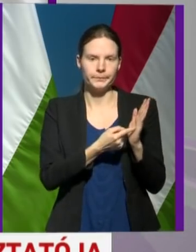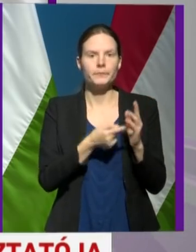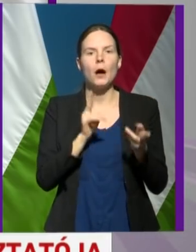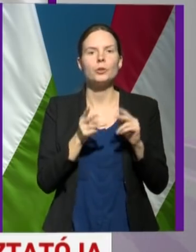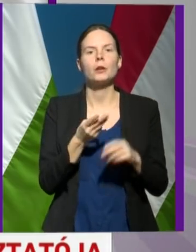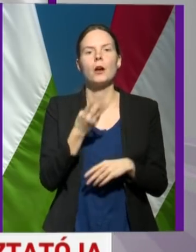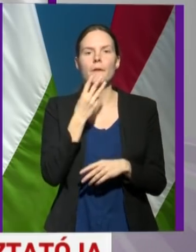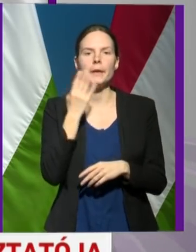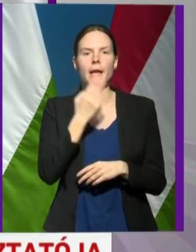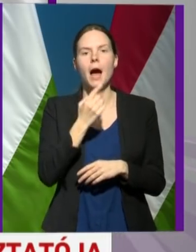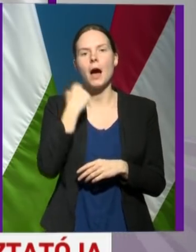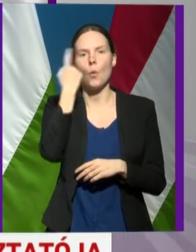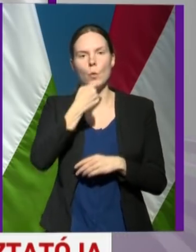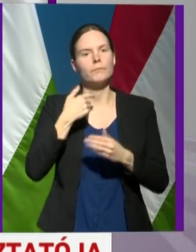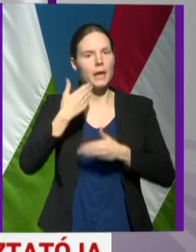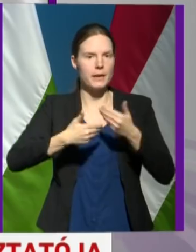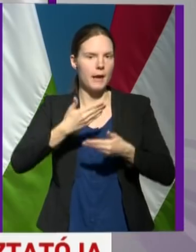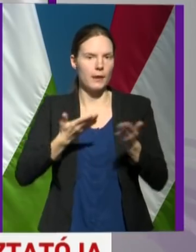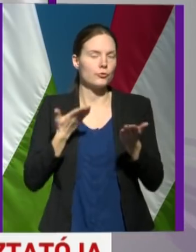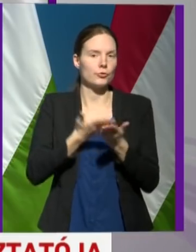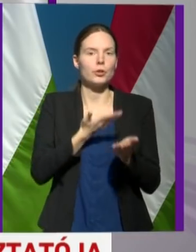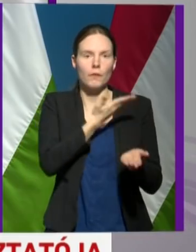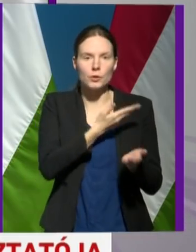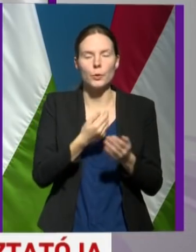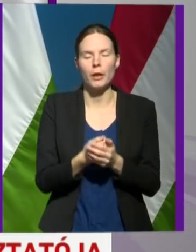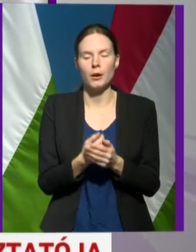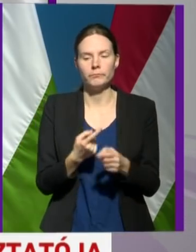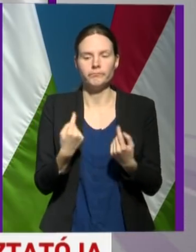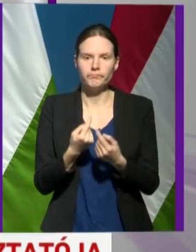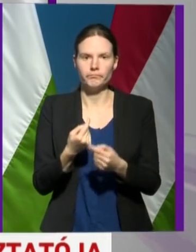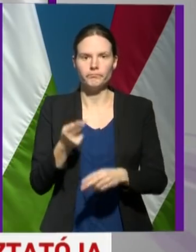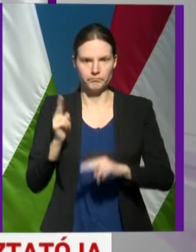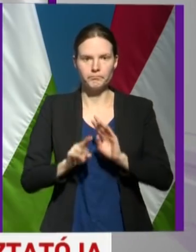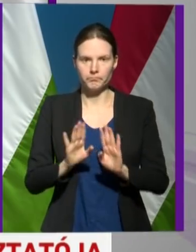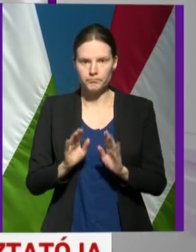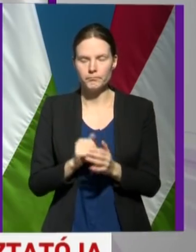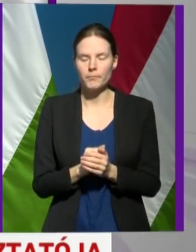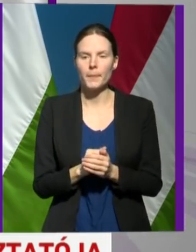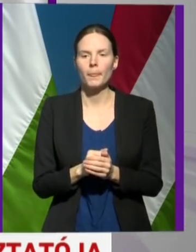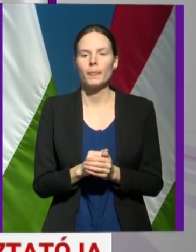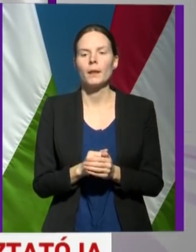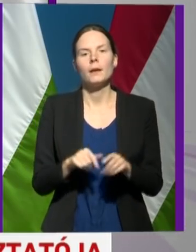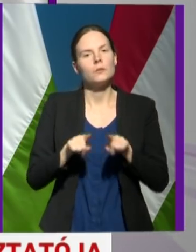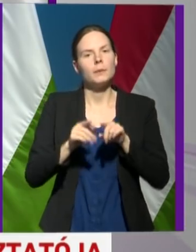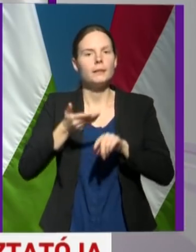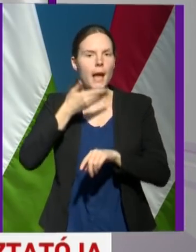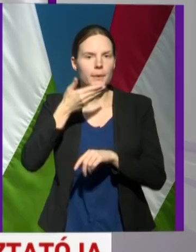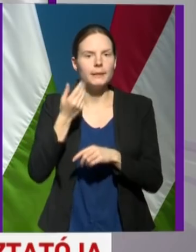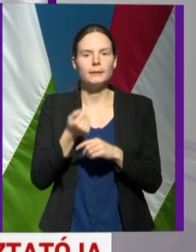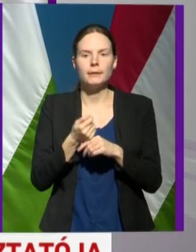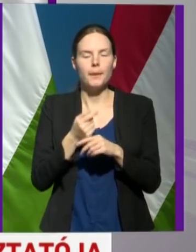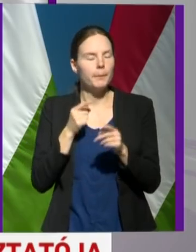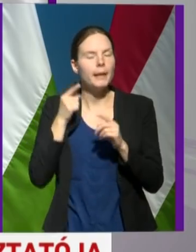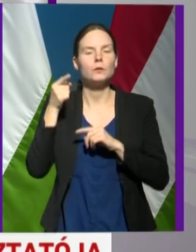eljárásrendje javasolja, megtörténik kivétel nélkül, és mint említettem, még azon